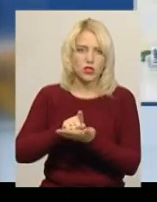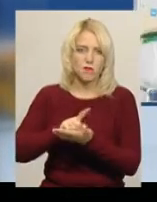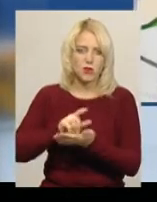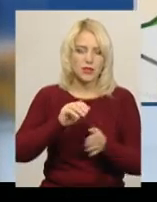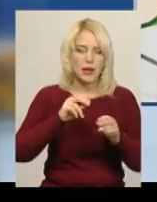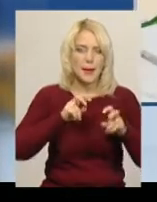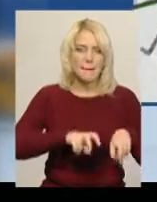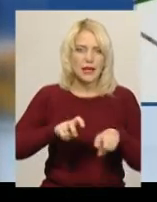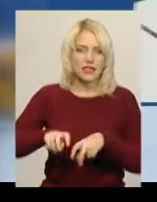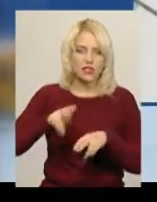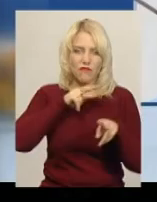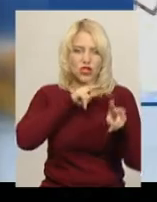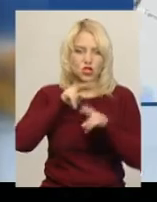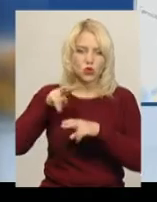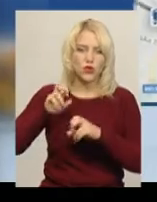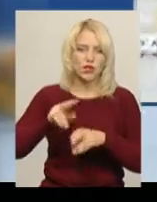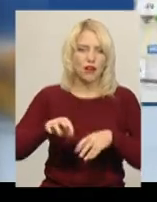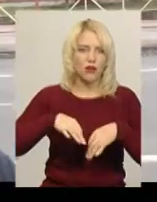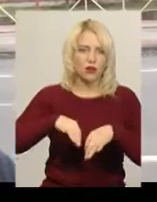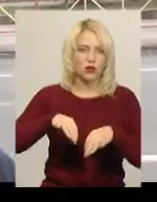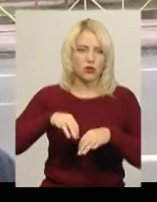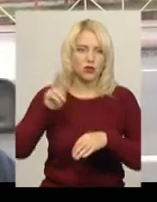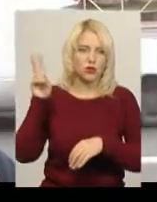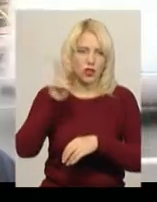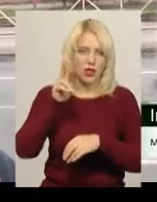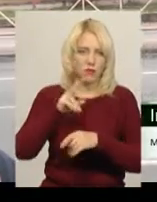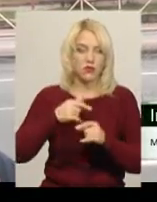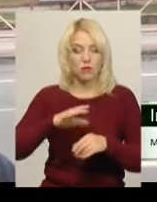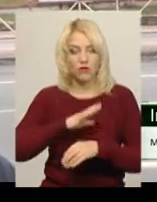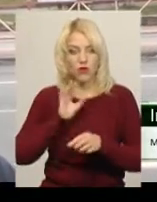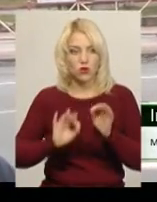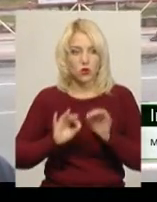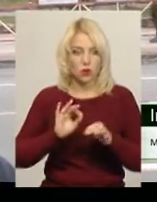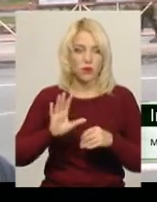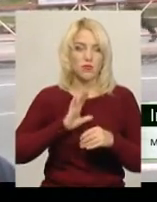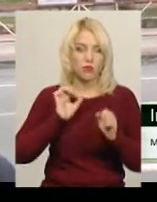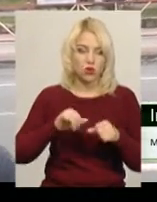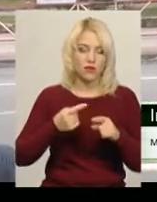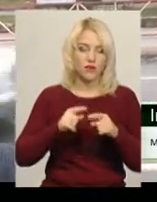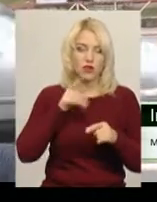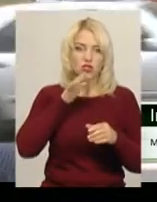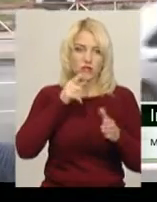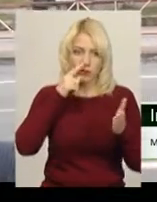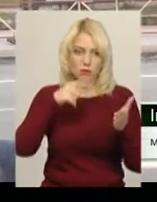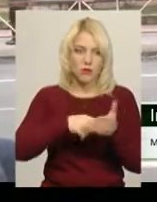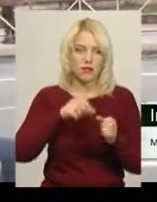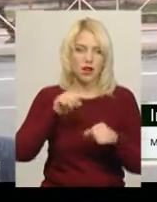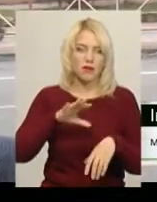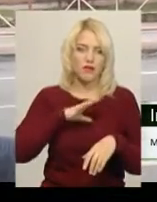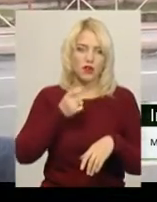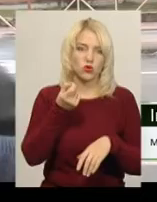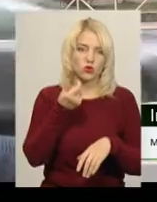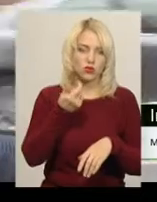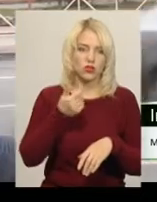відслідковують схему руху тролейбусу чи маршрутного таксі. «Буває нормально, можливо, в той час попасти, а буває, що трошки,